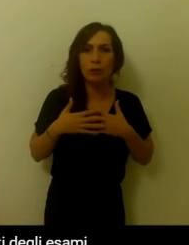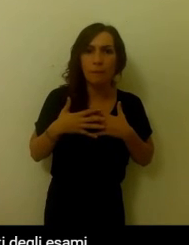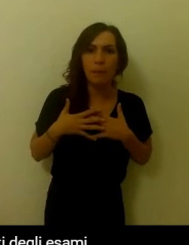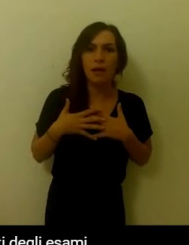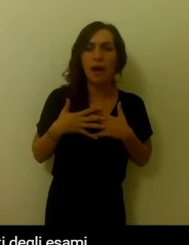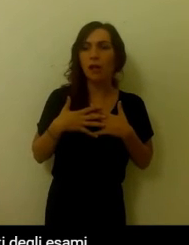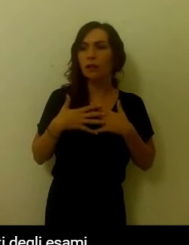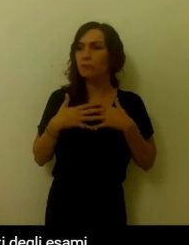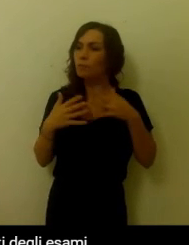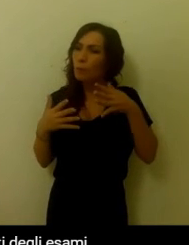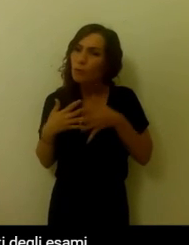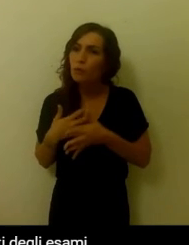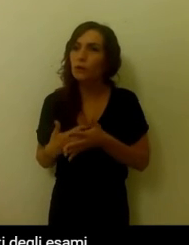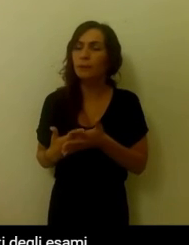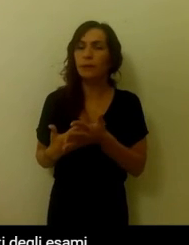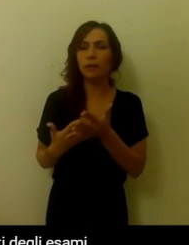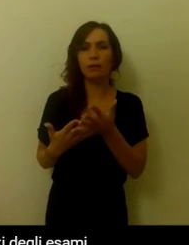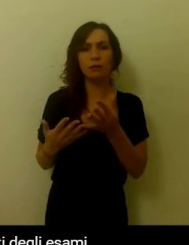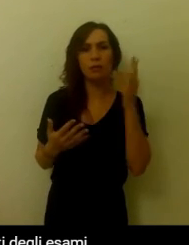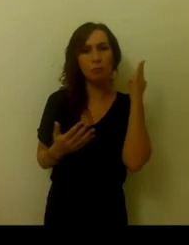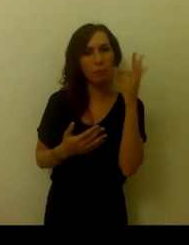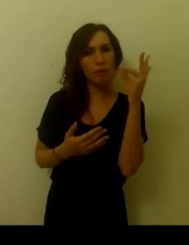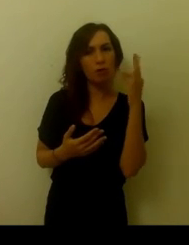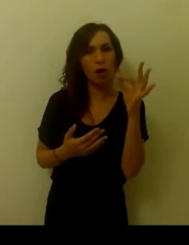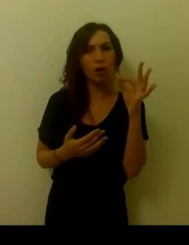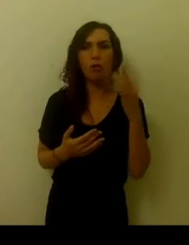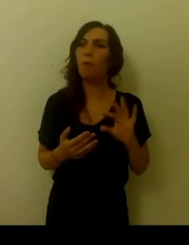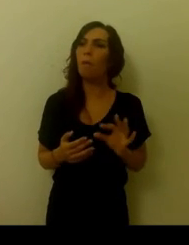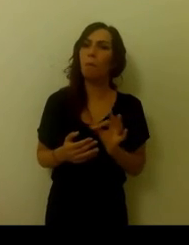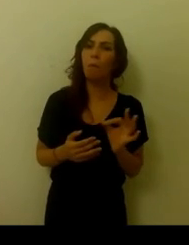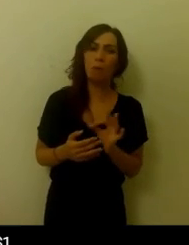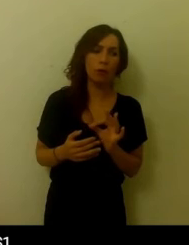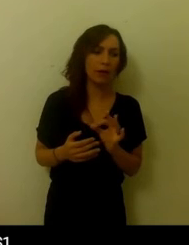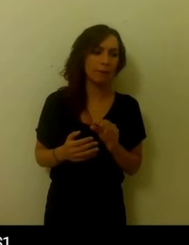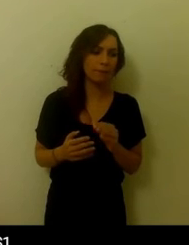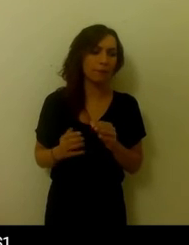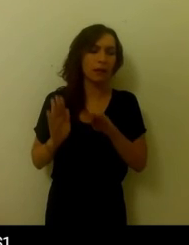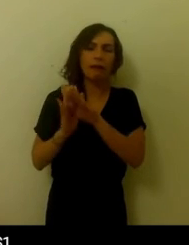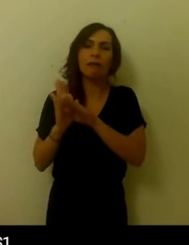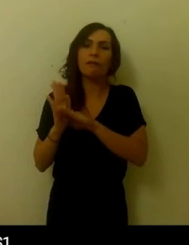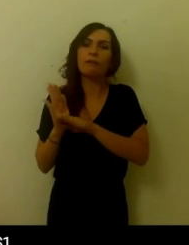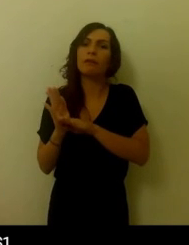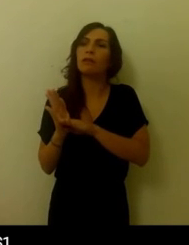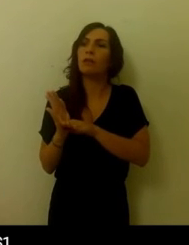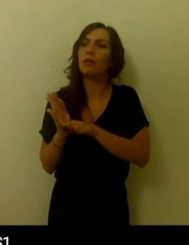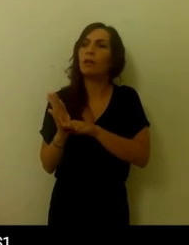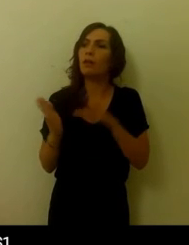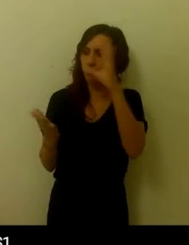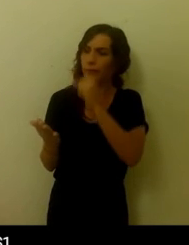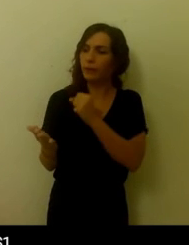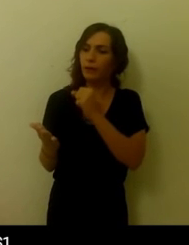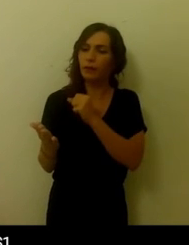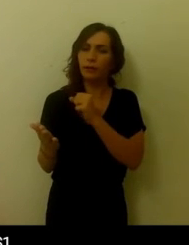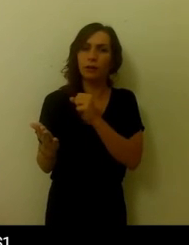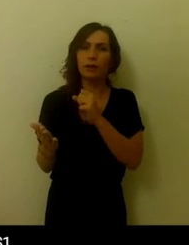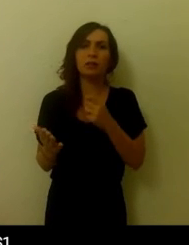speciali? E poi spiegare il significato dei referti dei miei esami. Non basta dire c'ho l'ernia, c'ho lo spazio